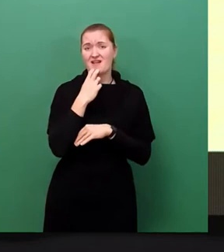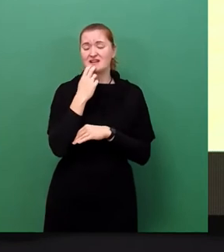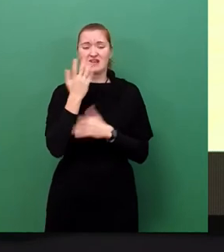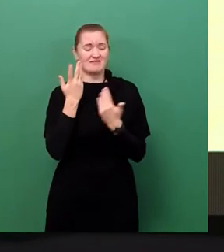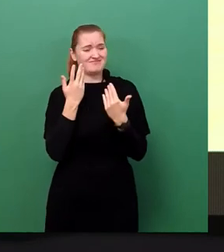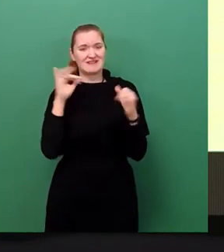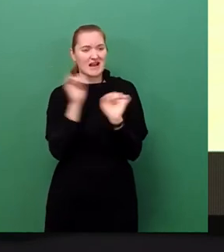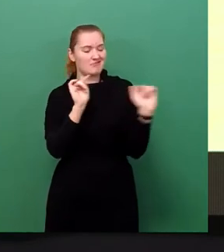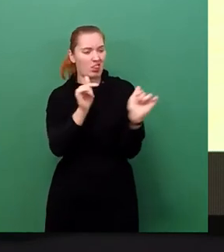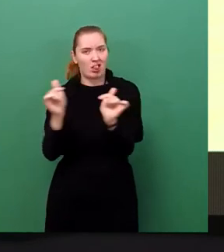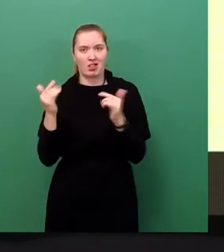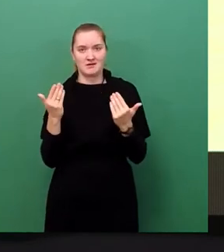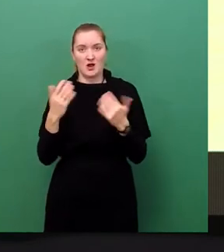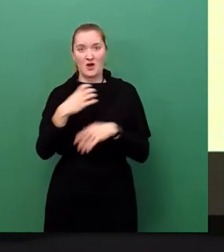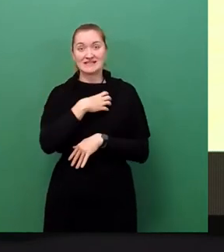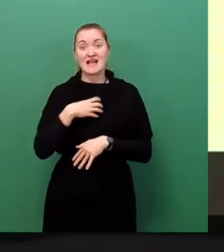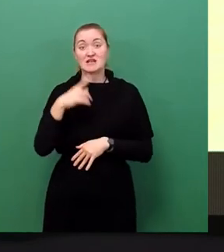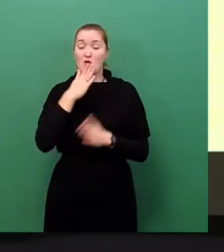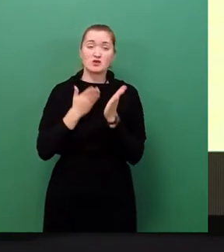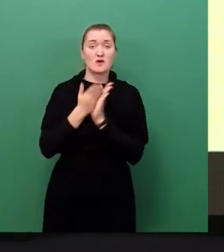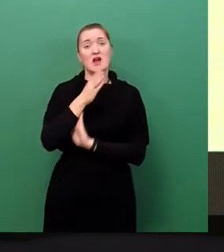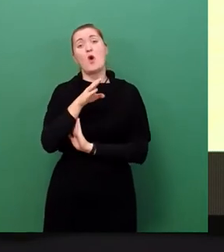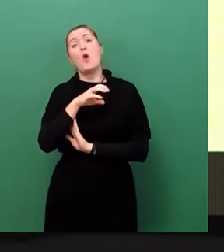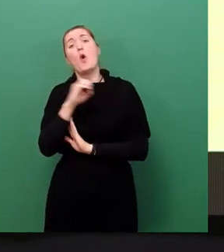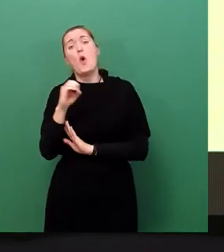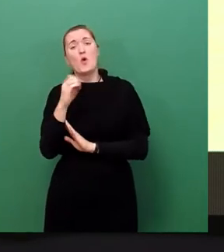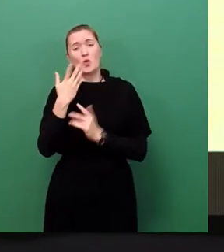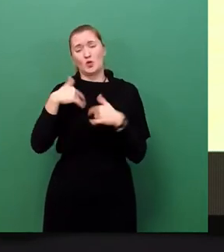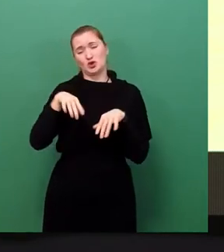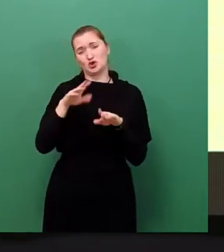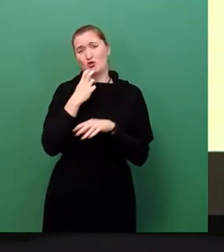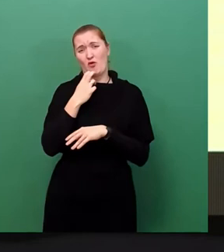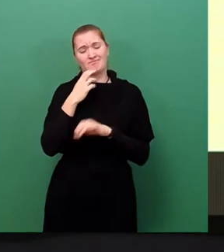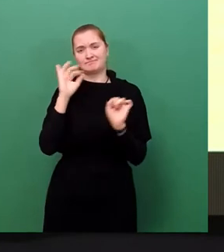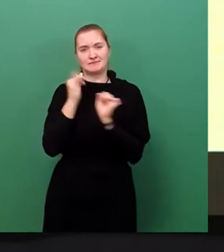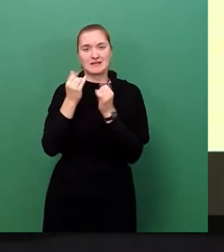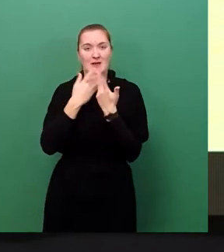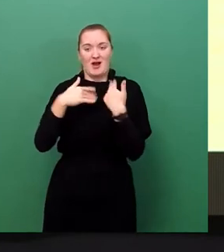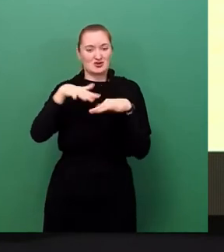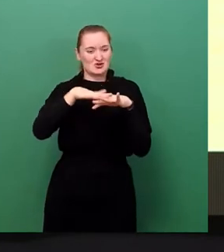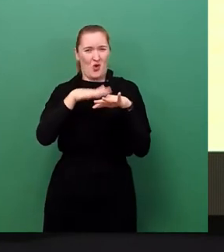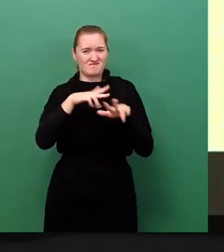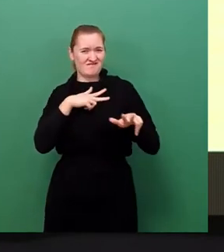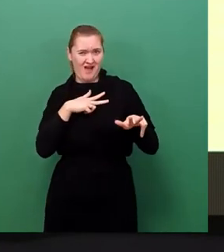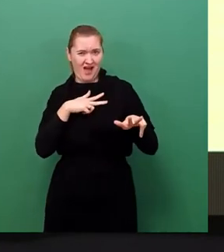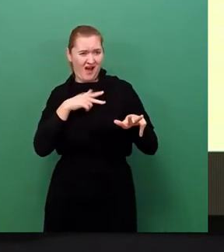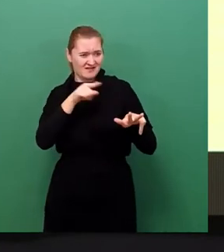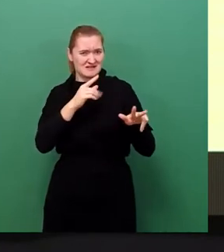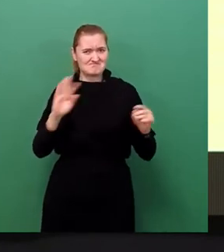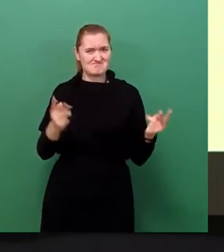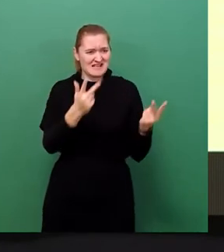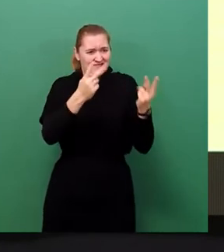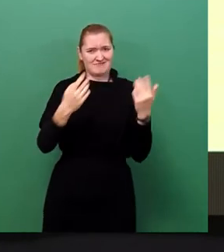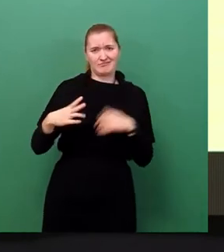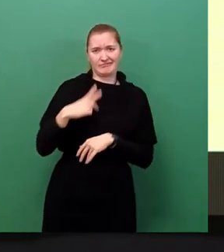bringt es nichts, wenn Dresden nur noch Ökostrom von der Sachsenenergie bezieht, die ihren Strommix aber nicht ändert, weil dann einfach keine anderen und die anderen